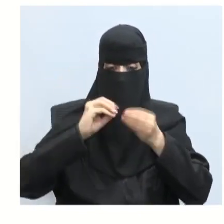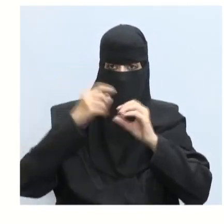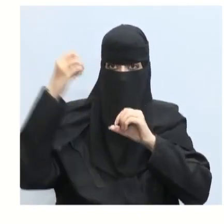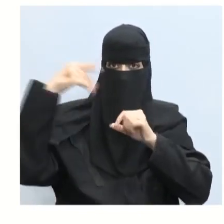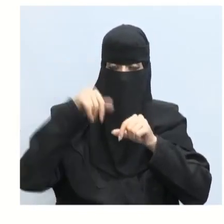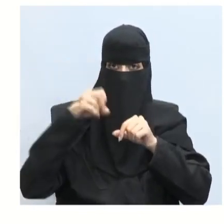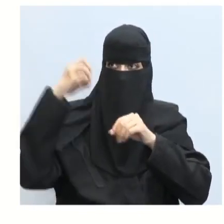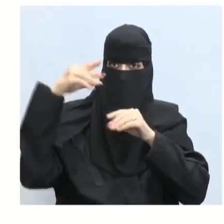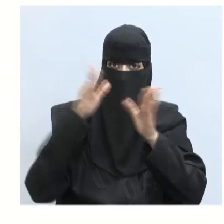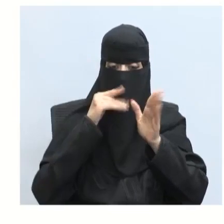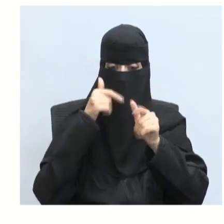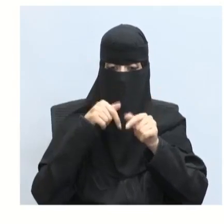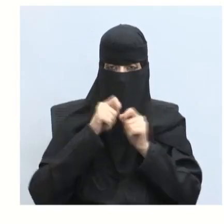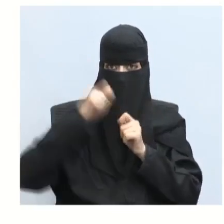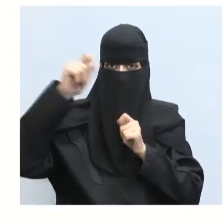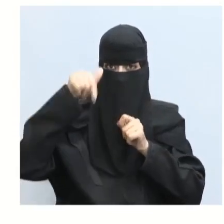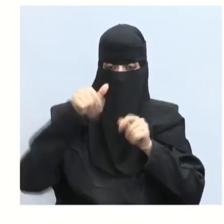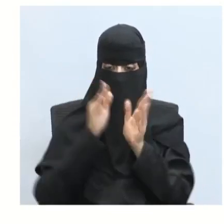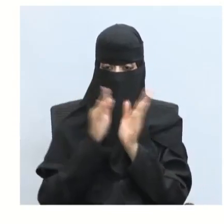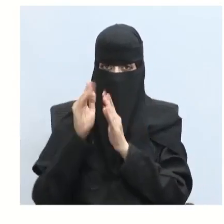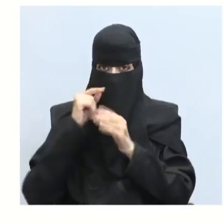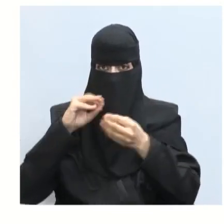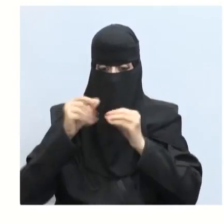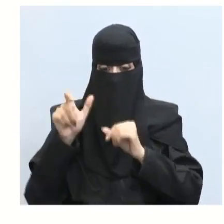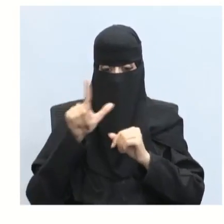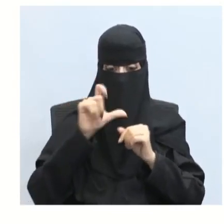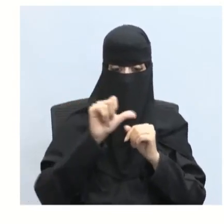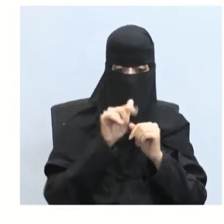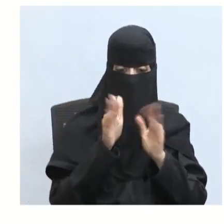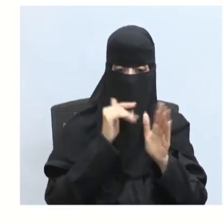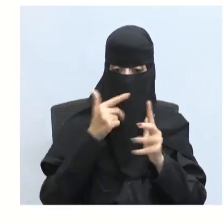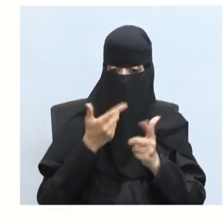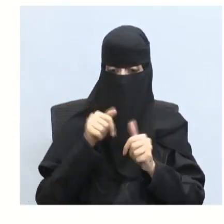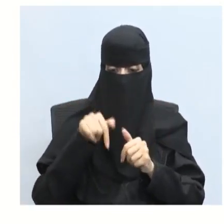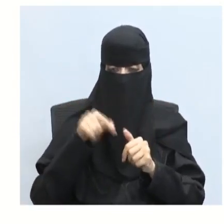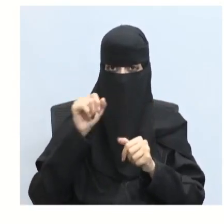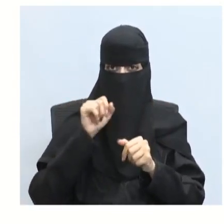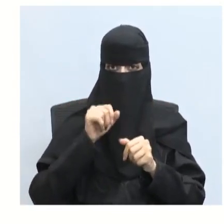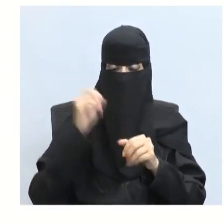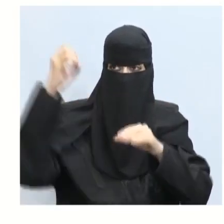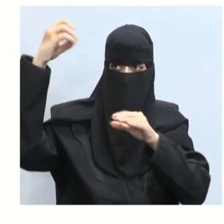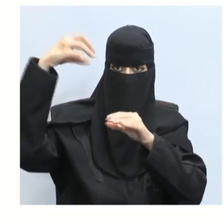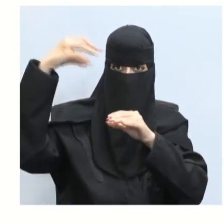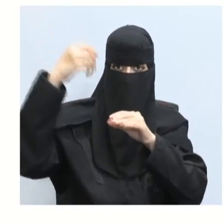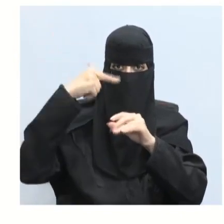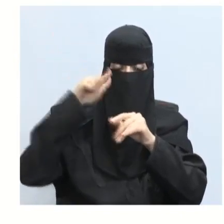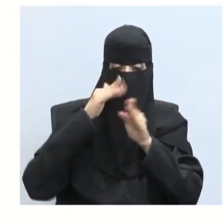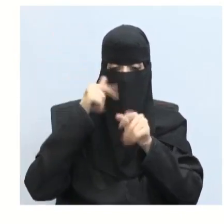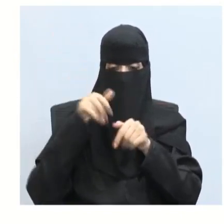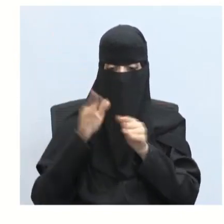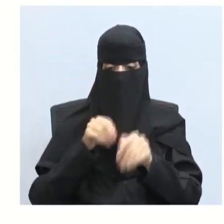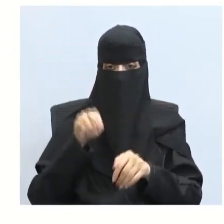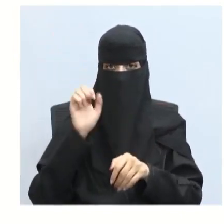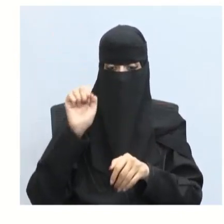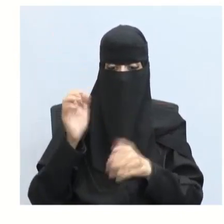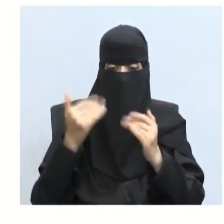من مصباح ضوءي مقيسا بوحدة اللومين ذكرنا بأنه التدفق الضوءي الذي رمزنا له